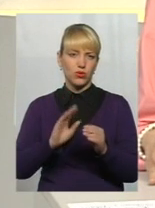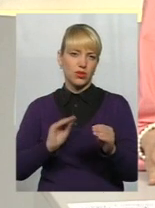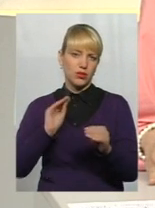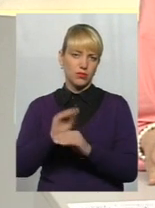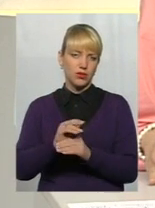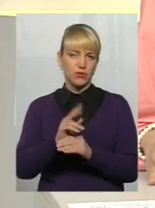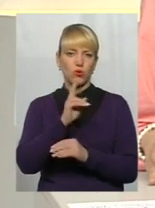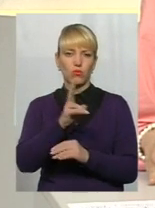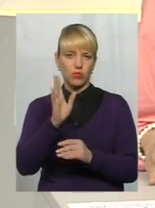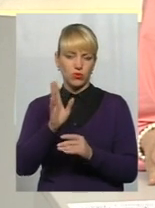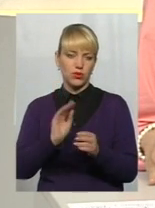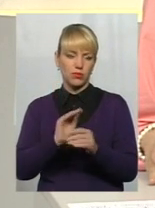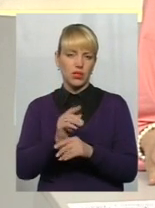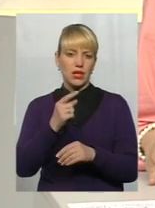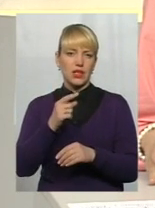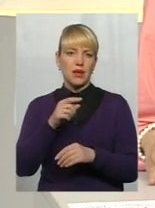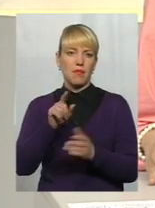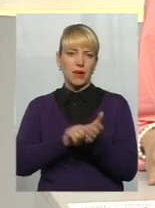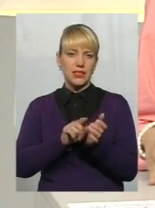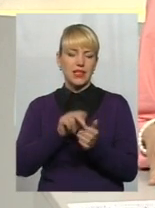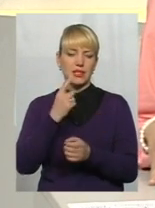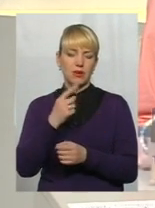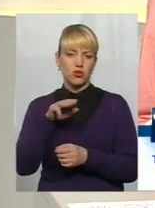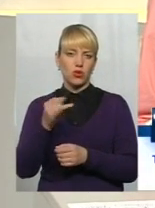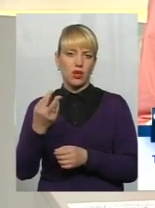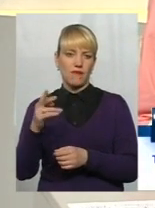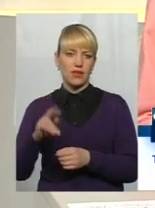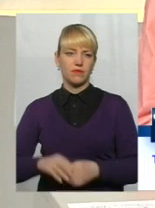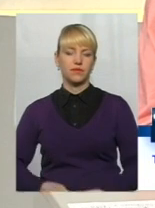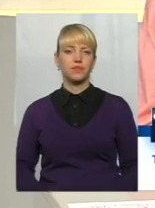травня. Чекаємо на наступний дзвінок. Говоріть, будь ласка.